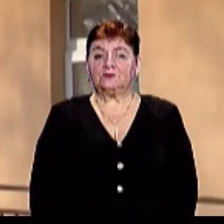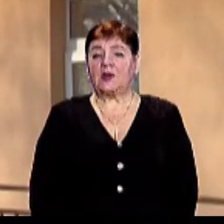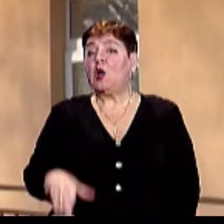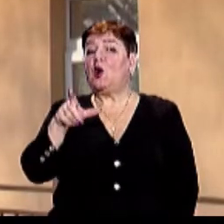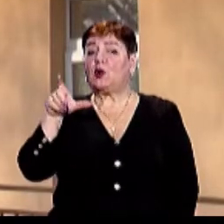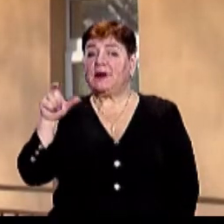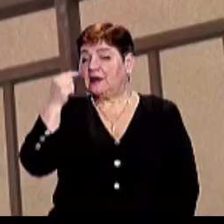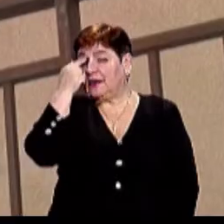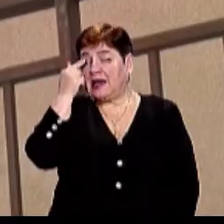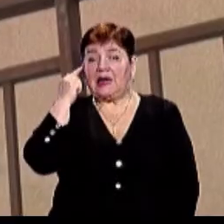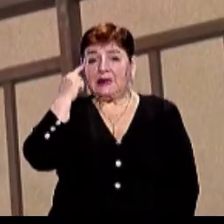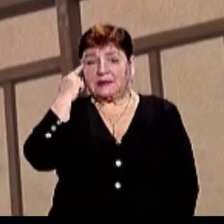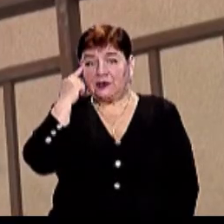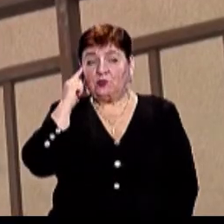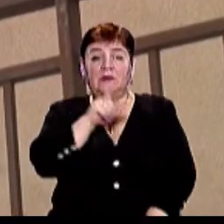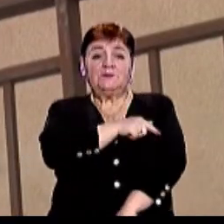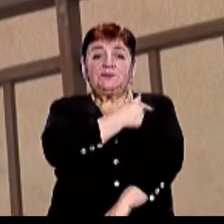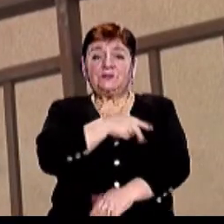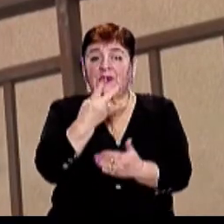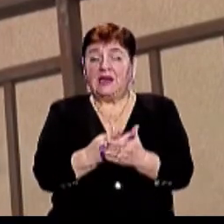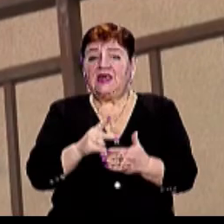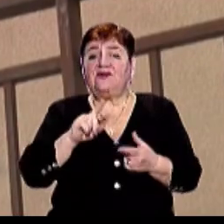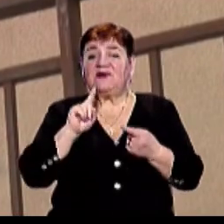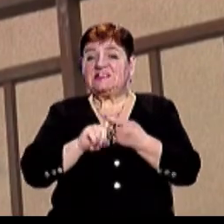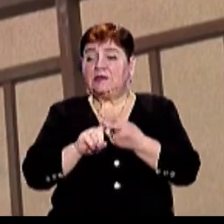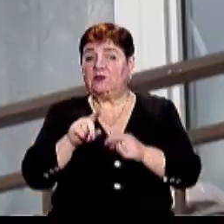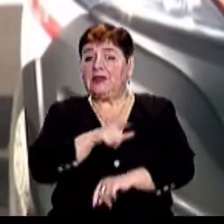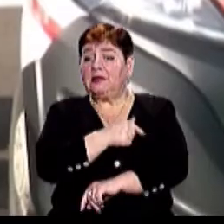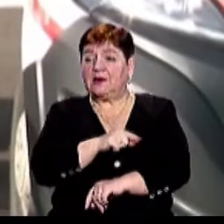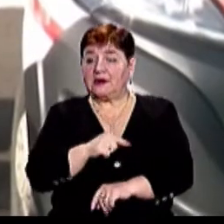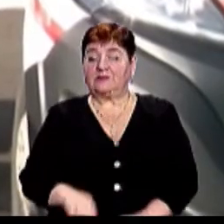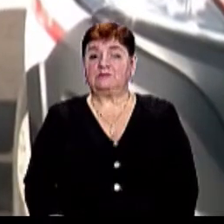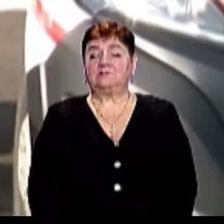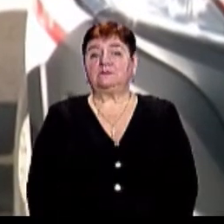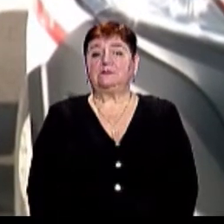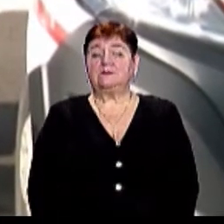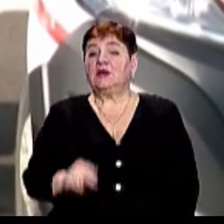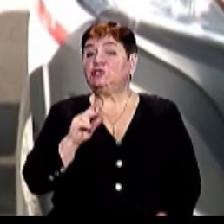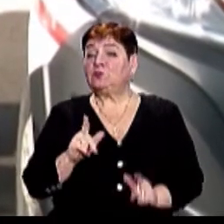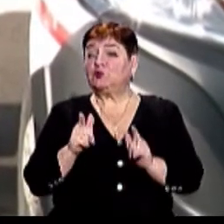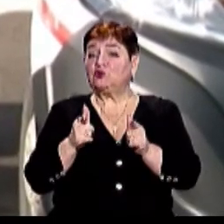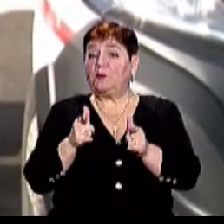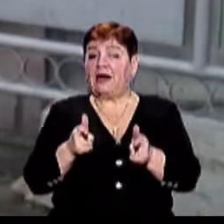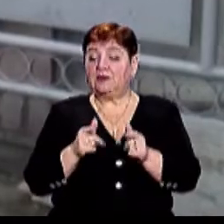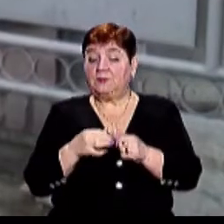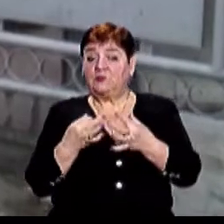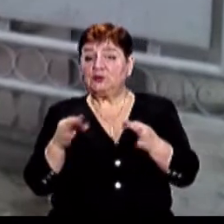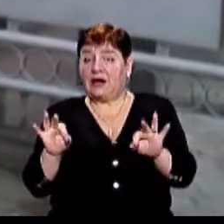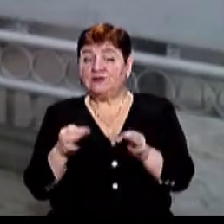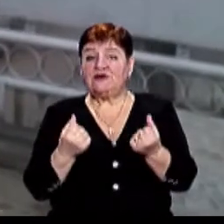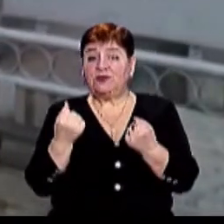Громадянина Китаю шпиталізували до обласної інфекційної лікарні в Ужгороді Чи поступаються водії дорогою